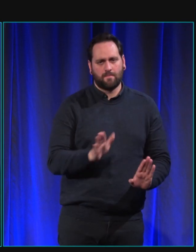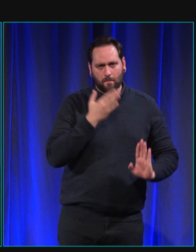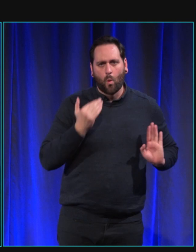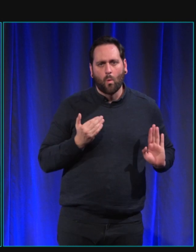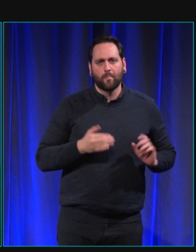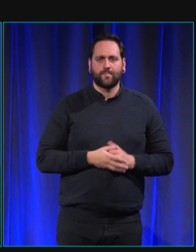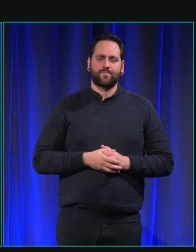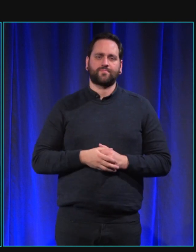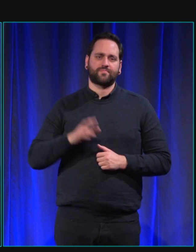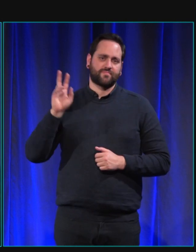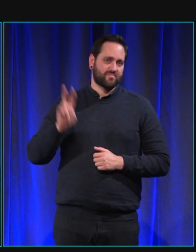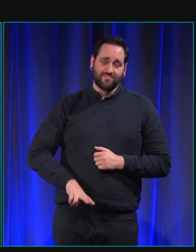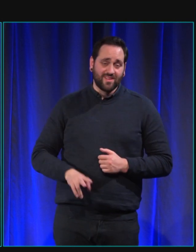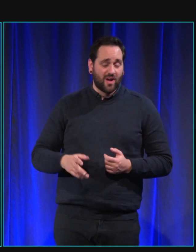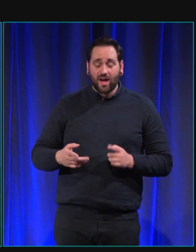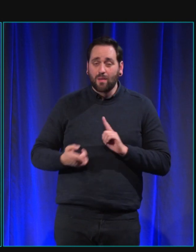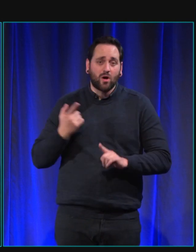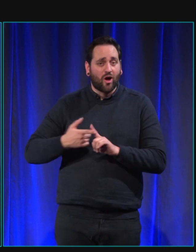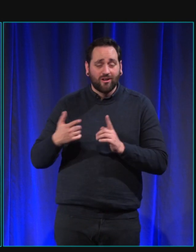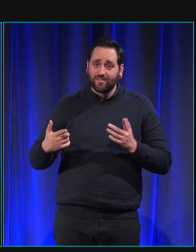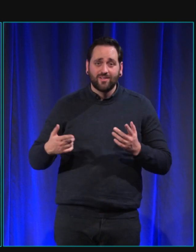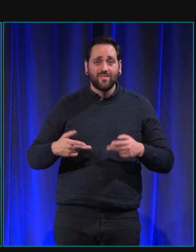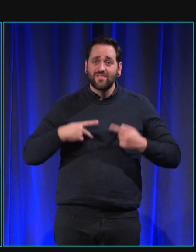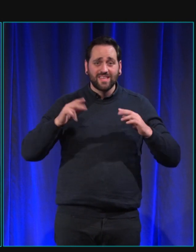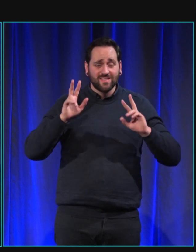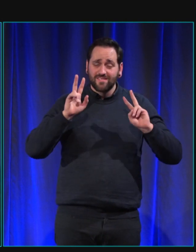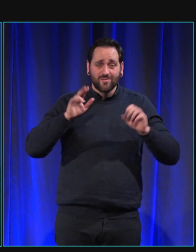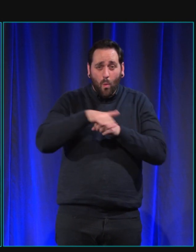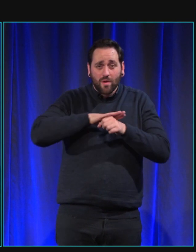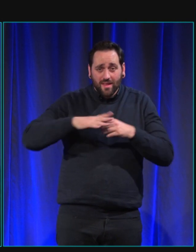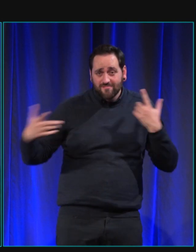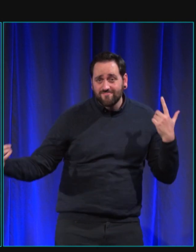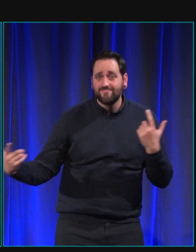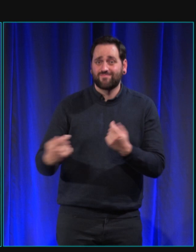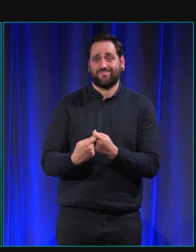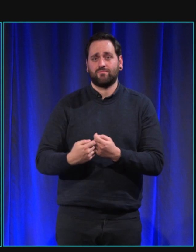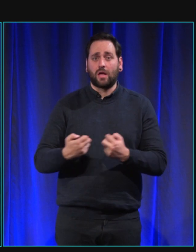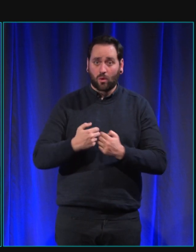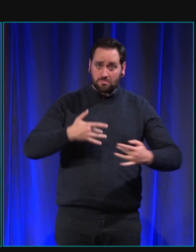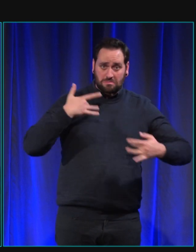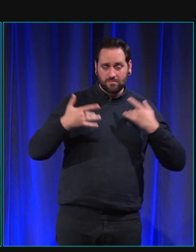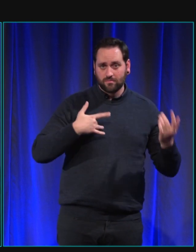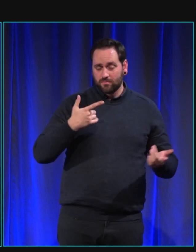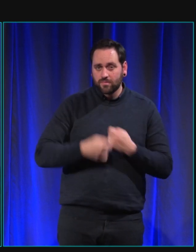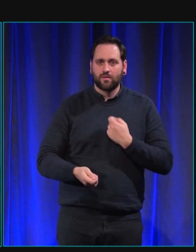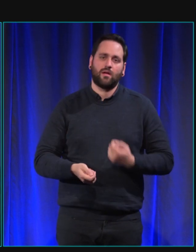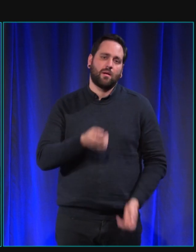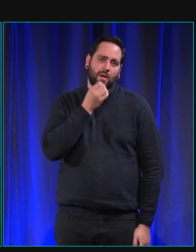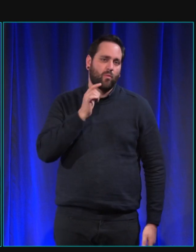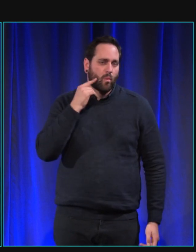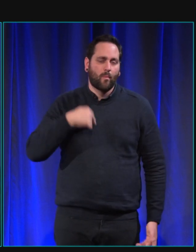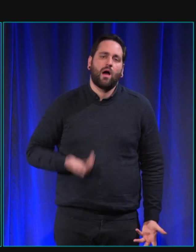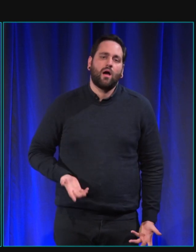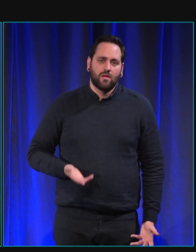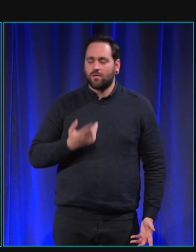toute notre vie quand on va au restaurant qu'ils soient sages et puis après on les détend voilà donc vraiment